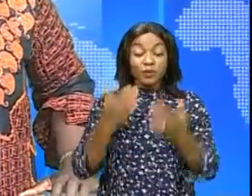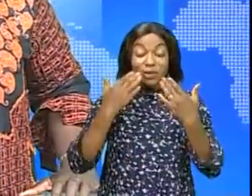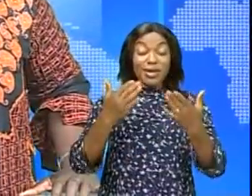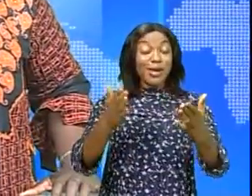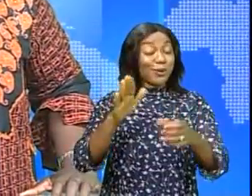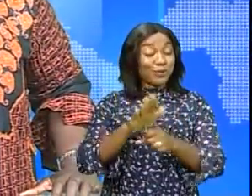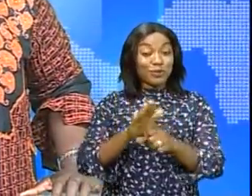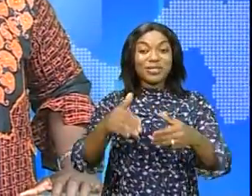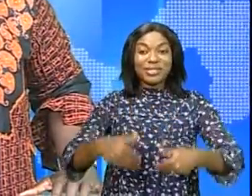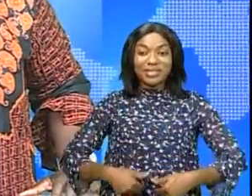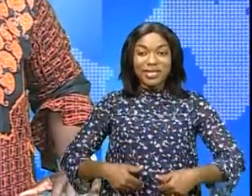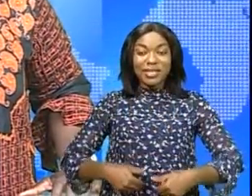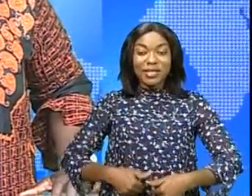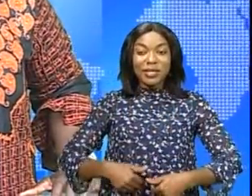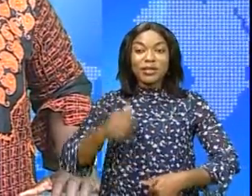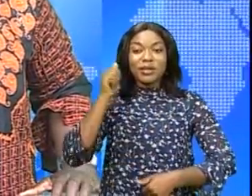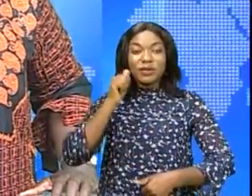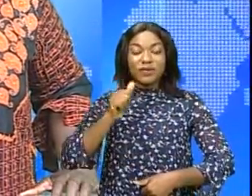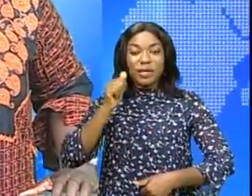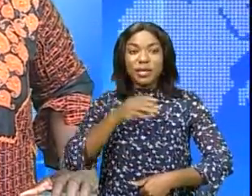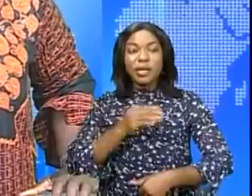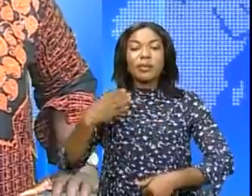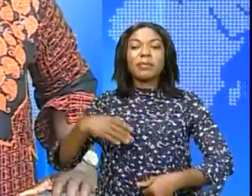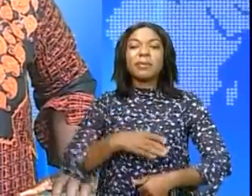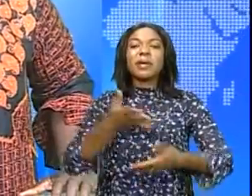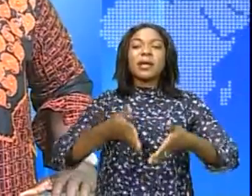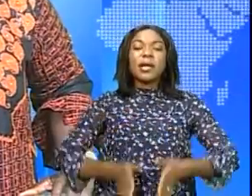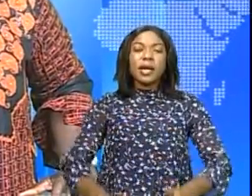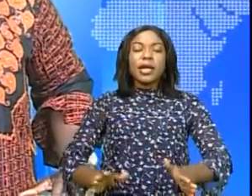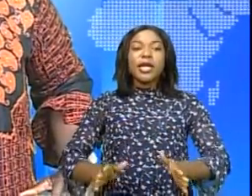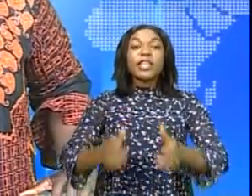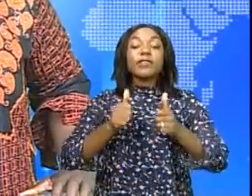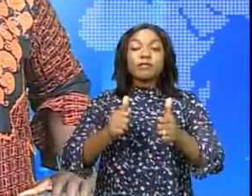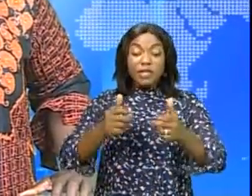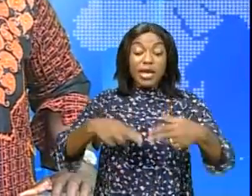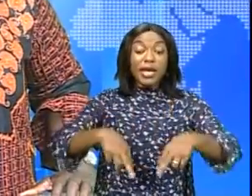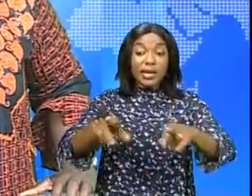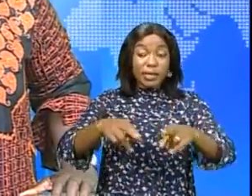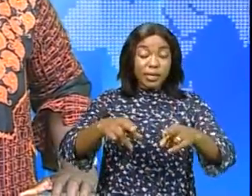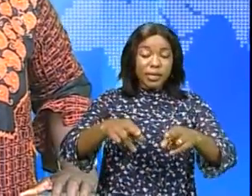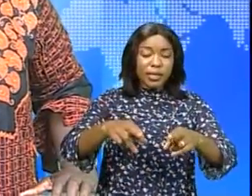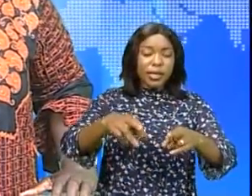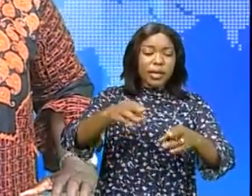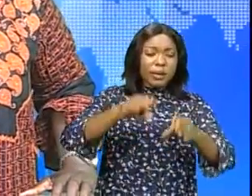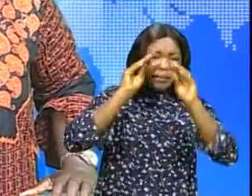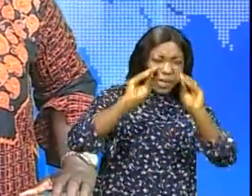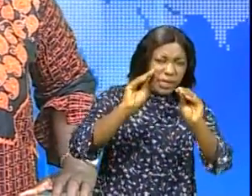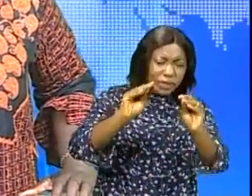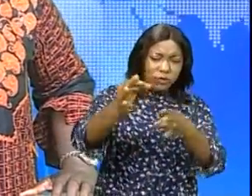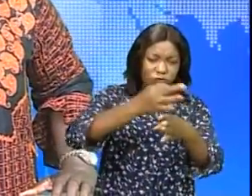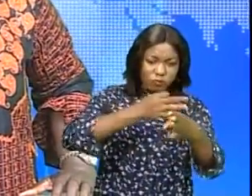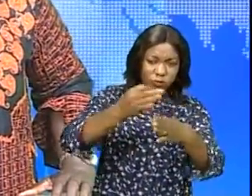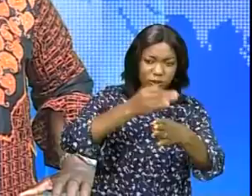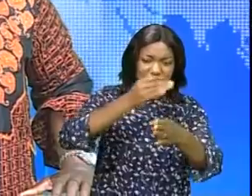Plusieurs jeunes filles et filles mères appelées enfants de la rue viennent de suivre une formation sur la réintégration